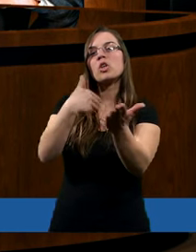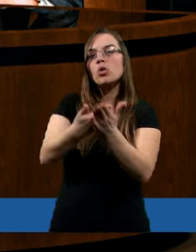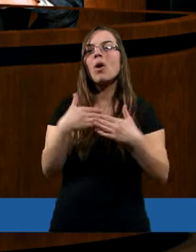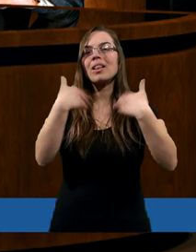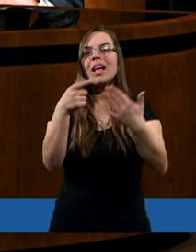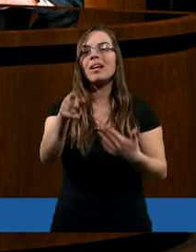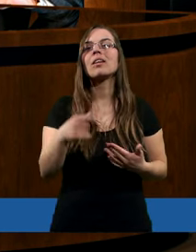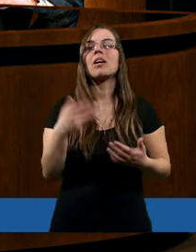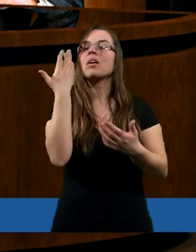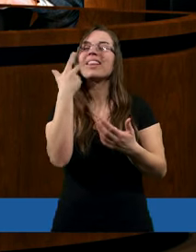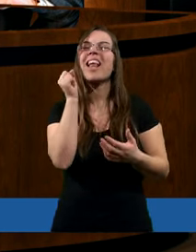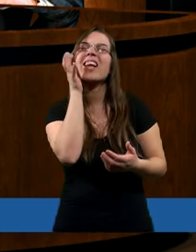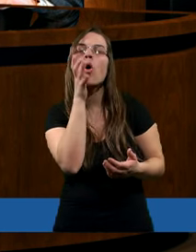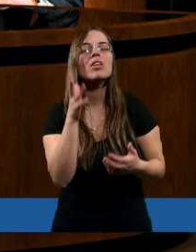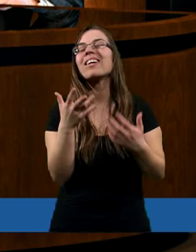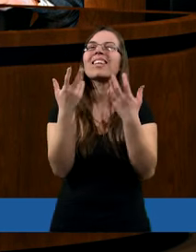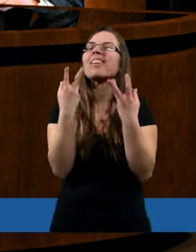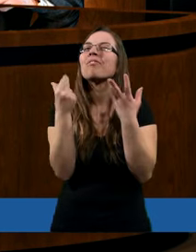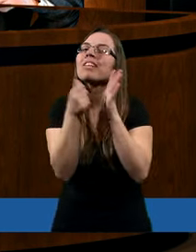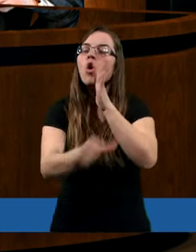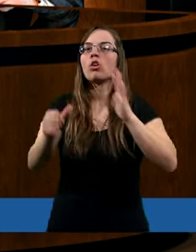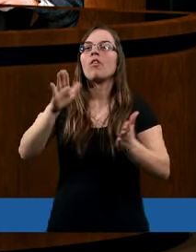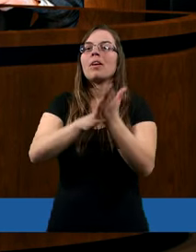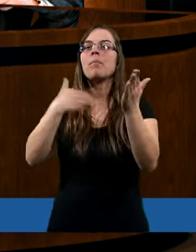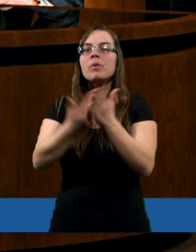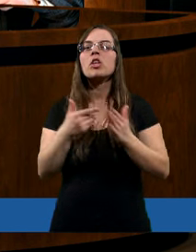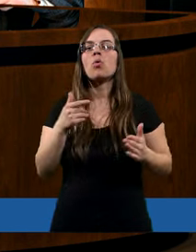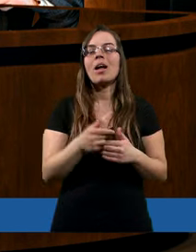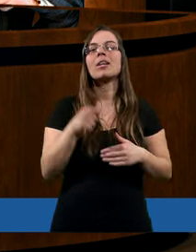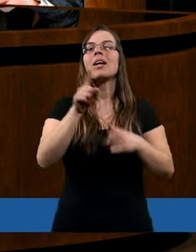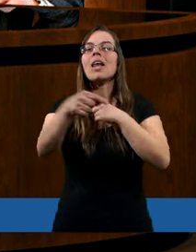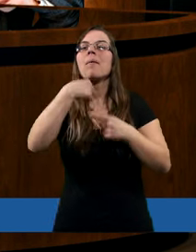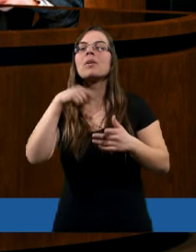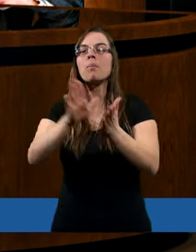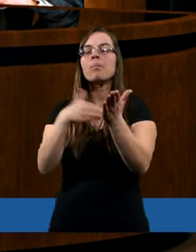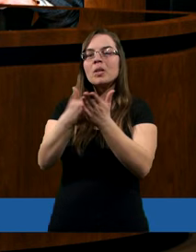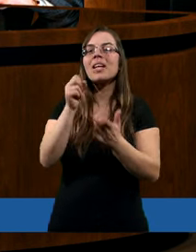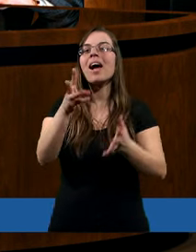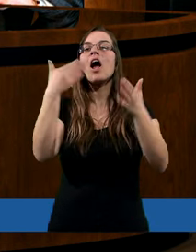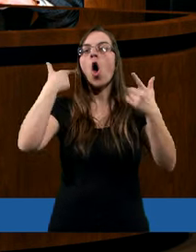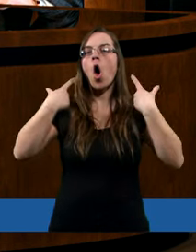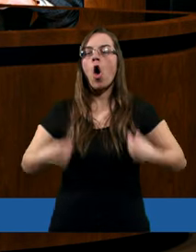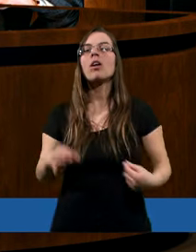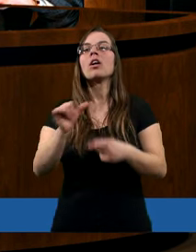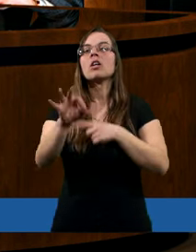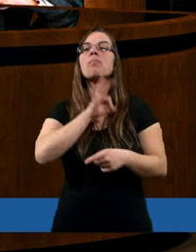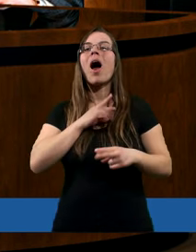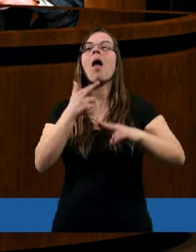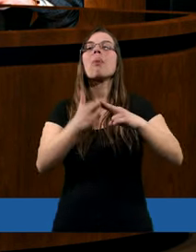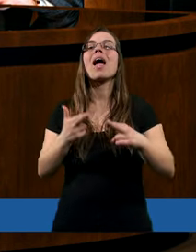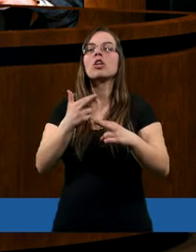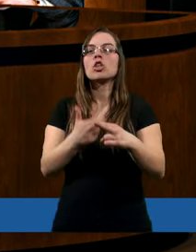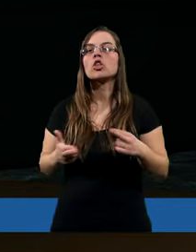i to będzie przykład niecodzienny. Dlatego chciałam, że chciałam wam powiedzieć, że dla mnie przykładem takiej osoby jest moja teściowa,